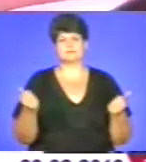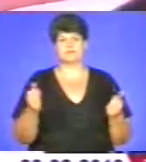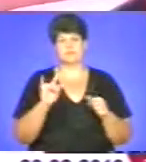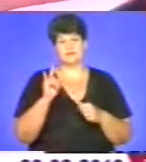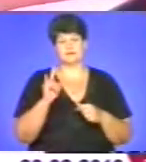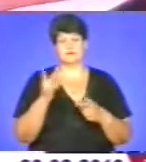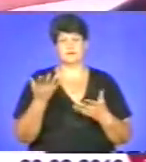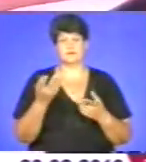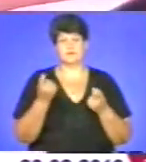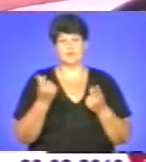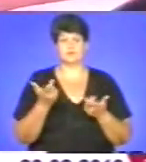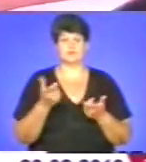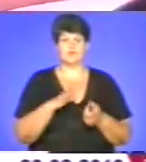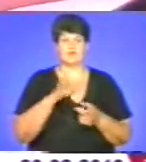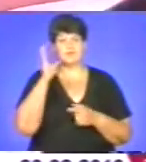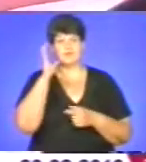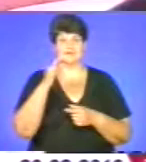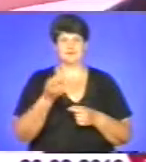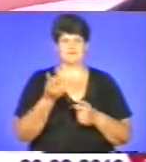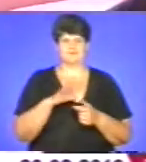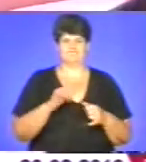капка з бітошника, кучевника, все,